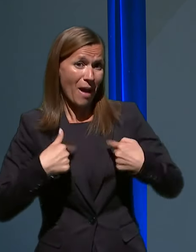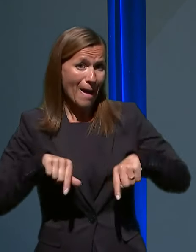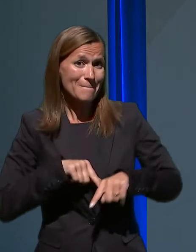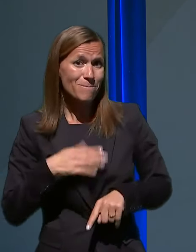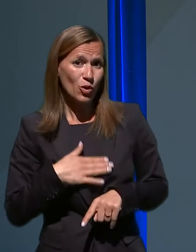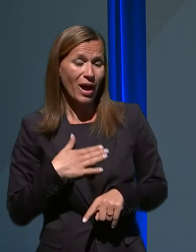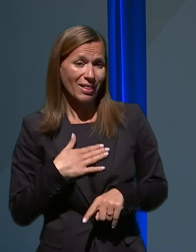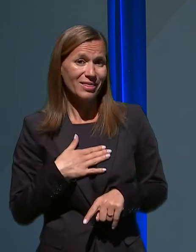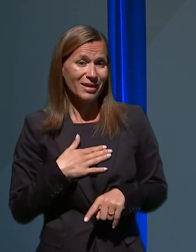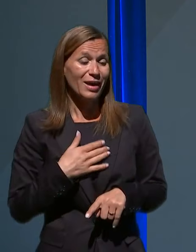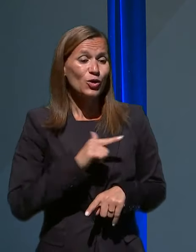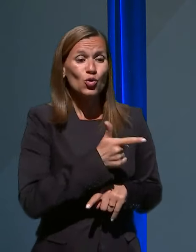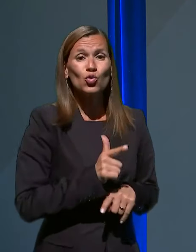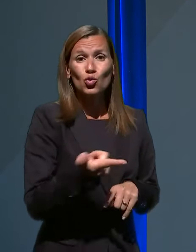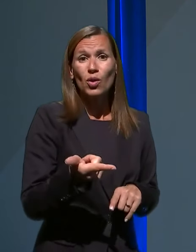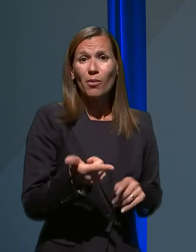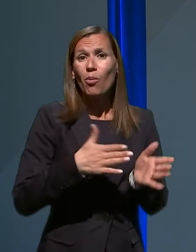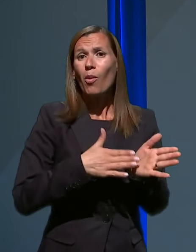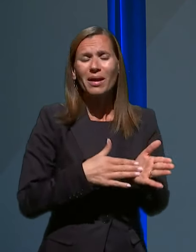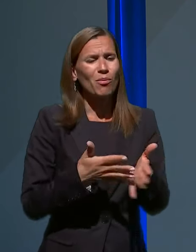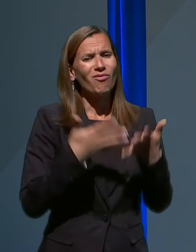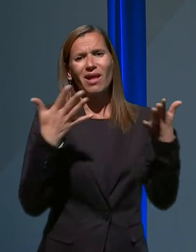pomenimo eden drugemu veliko.